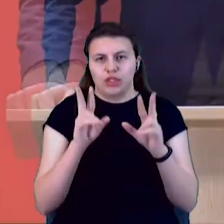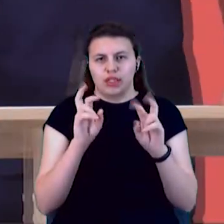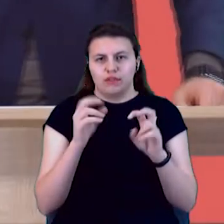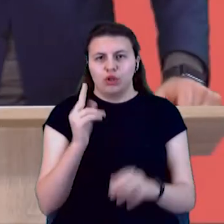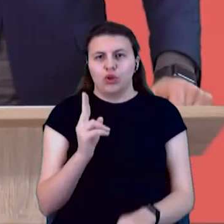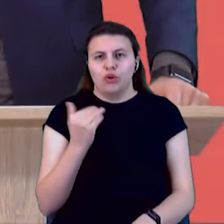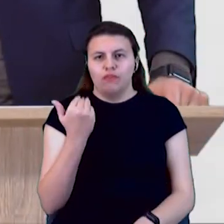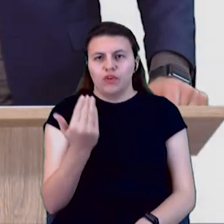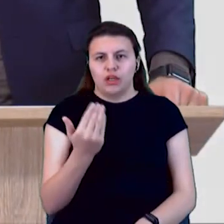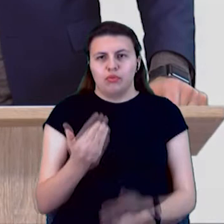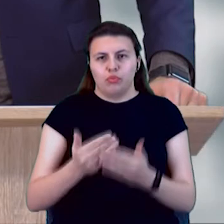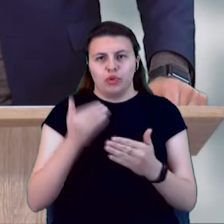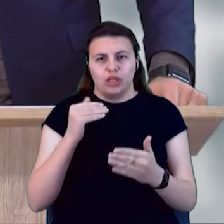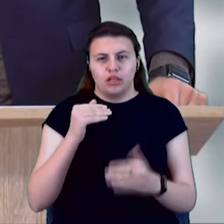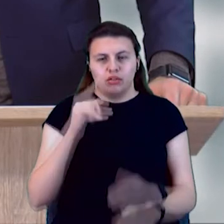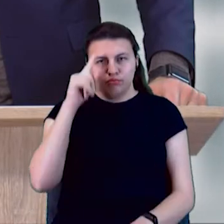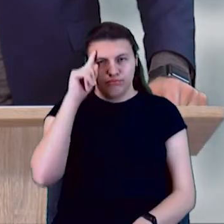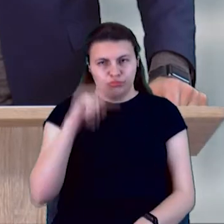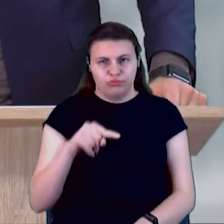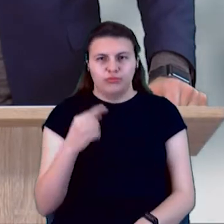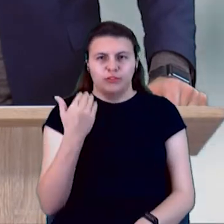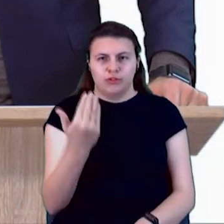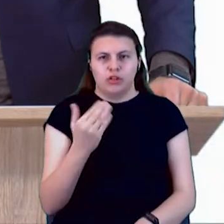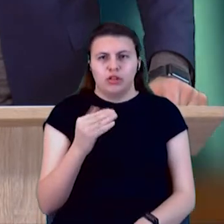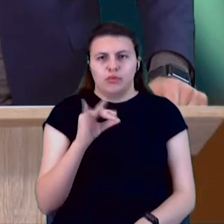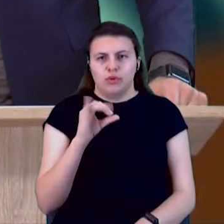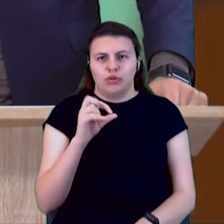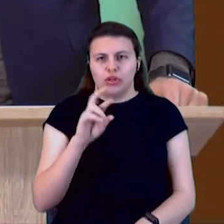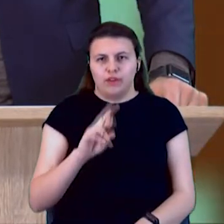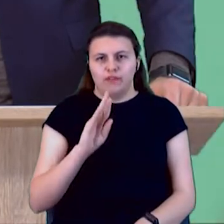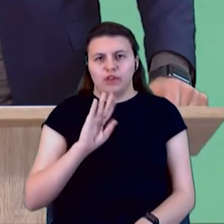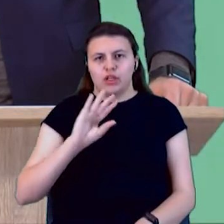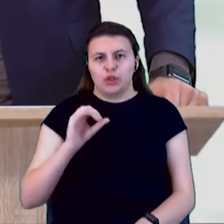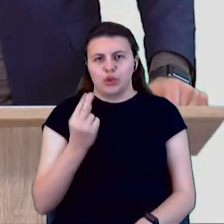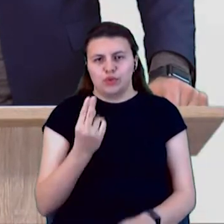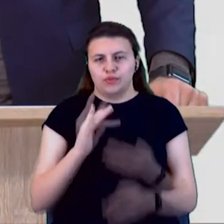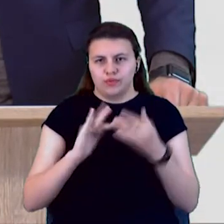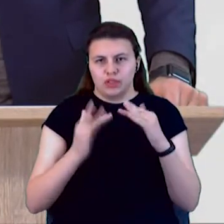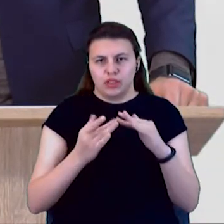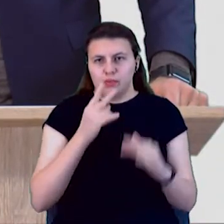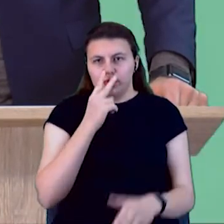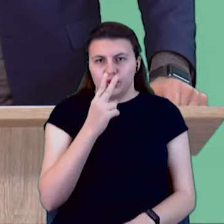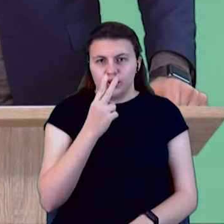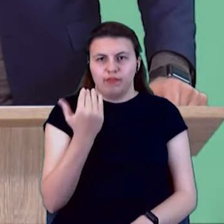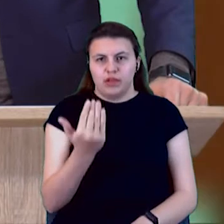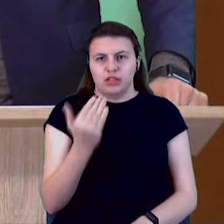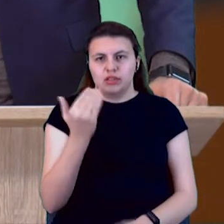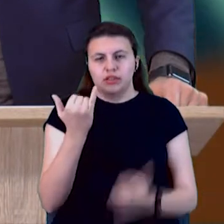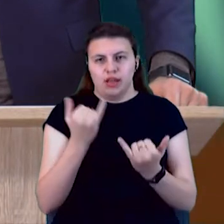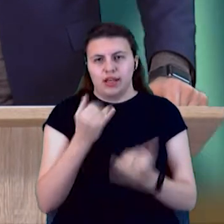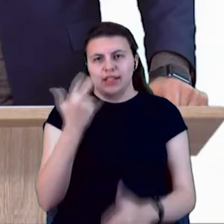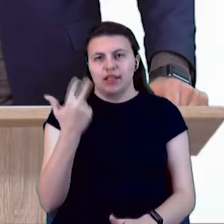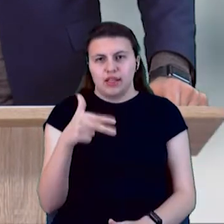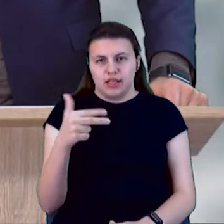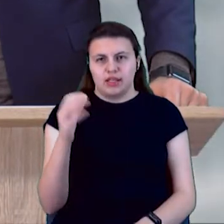попередньо вивчили вашу біографію, подивилися ваші соцмережі, і у вас зараз буде 30 секунд на відповідь, а від